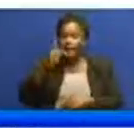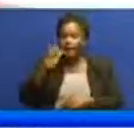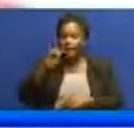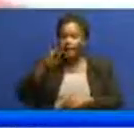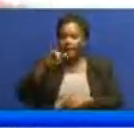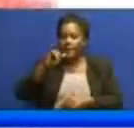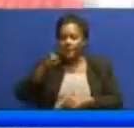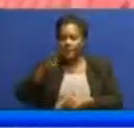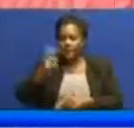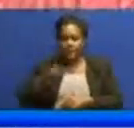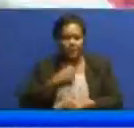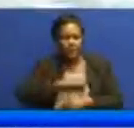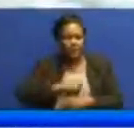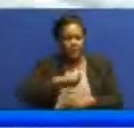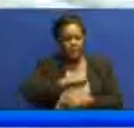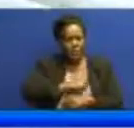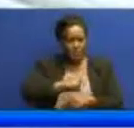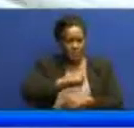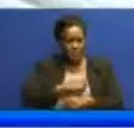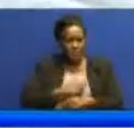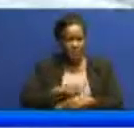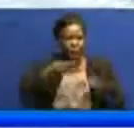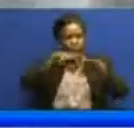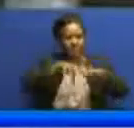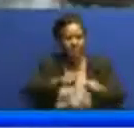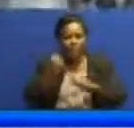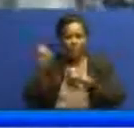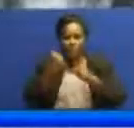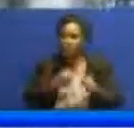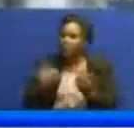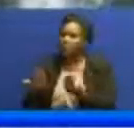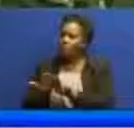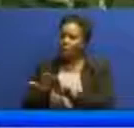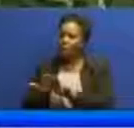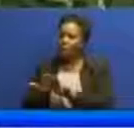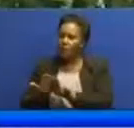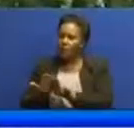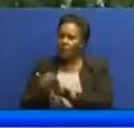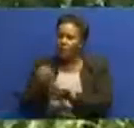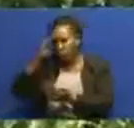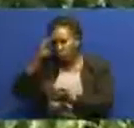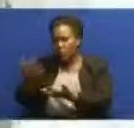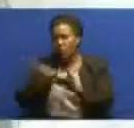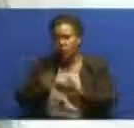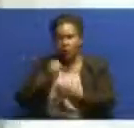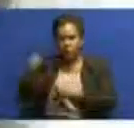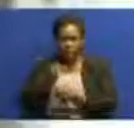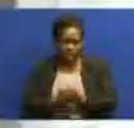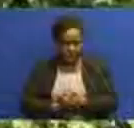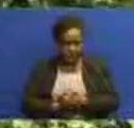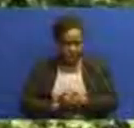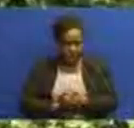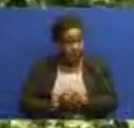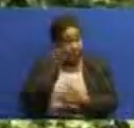ufanyo katika hilo na bazi kujeruhi wa na kuomba hatu wazichukulu wazidi ya watu hao walifu tukuta walitumulika toji